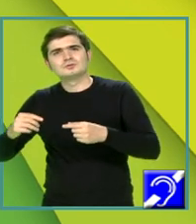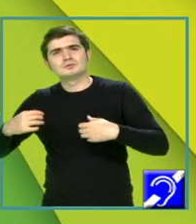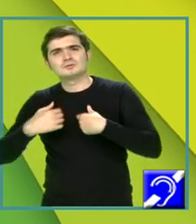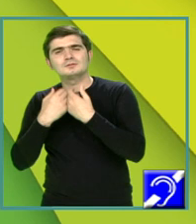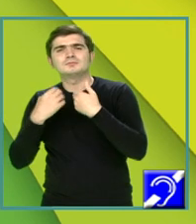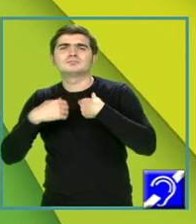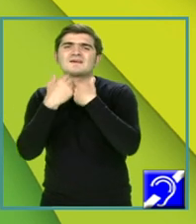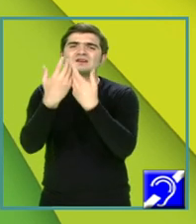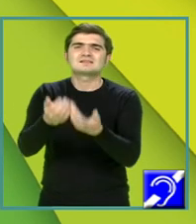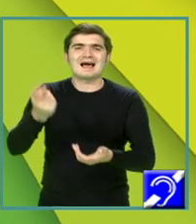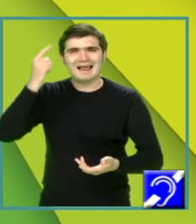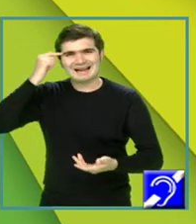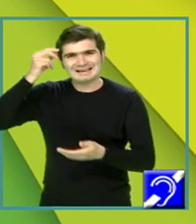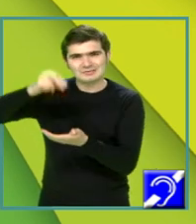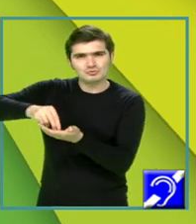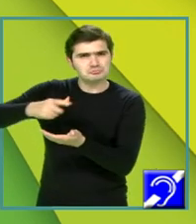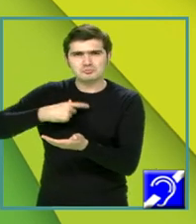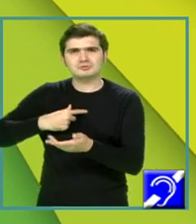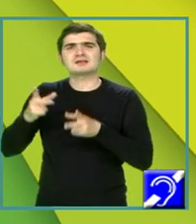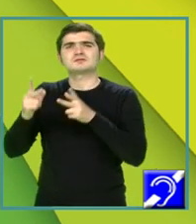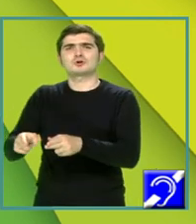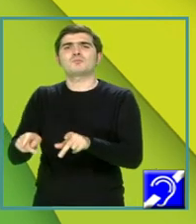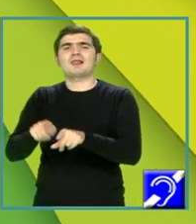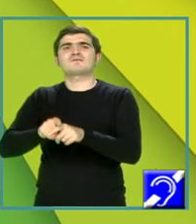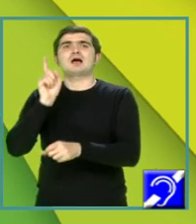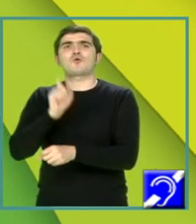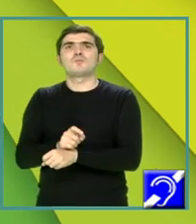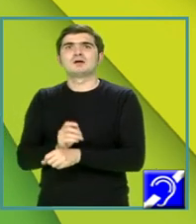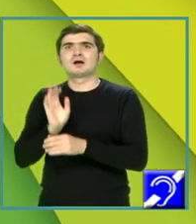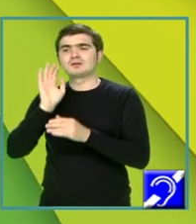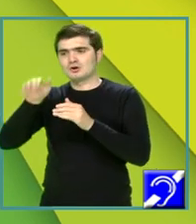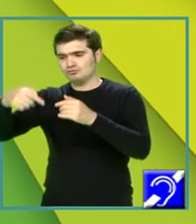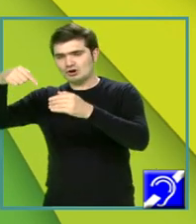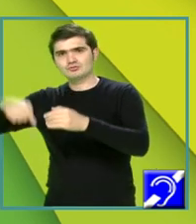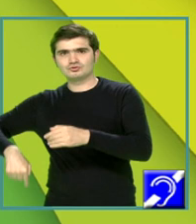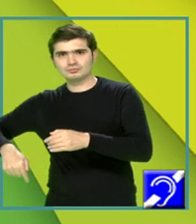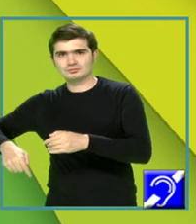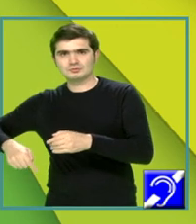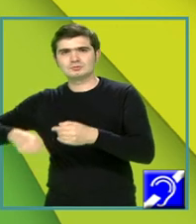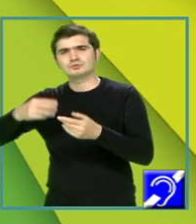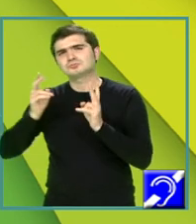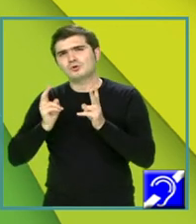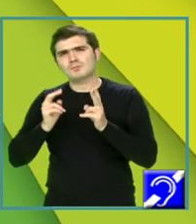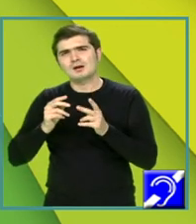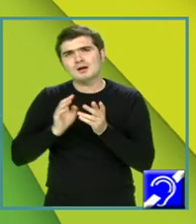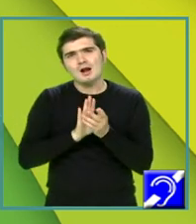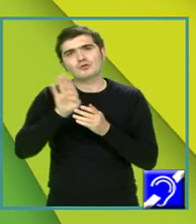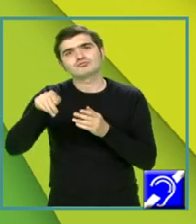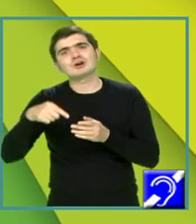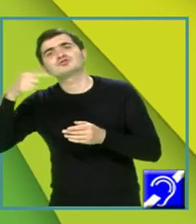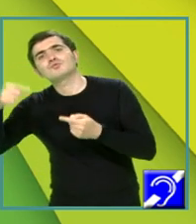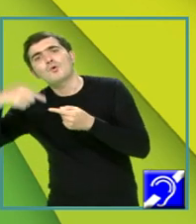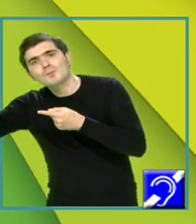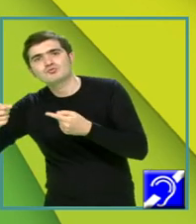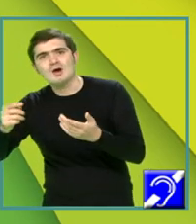a gândului nu se putea întrerupe la comandă, când ajungea în josul hârtiei, ci năvălea, desigur, pe cealaltă foaie,